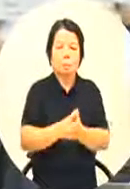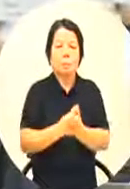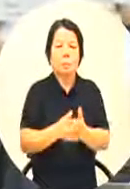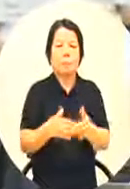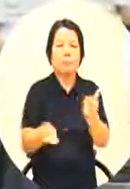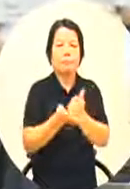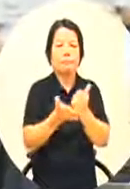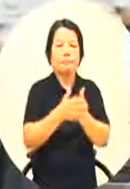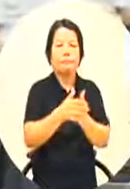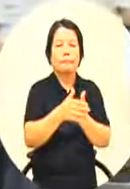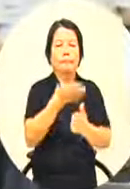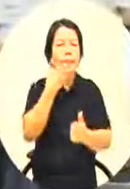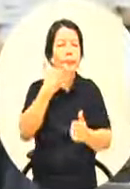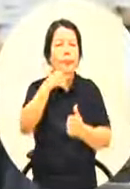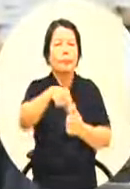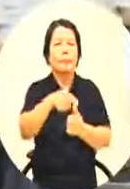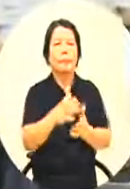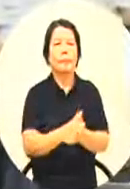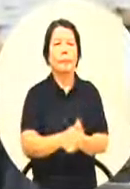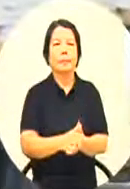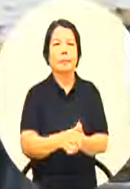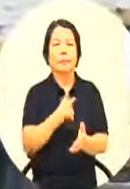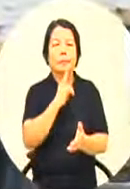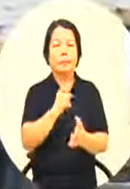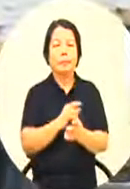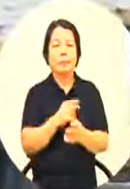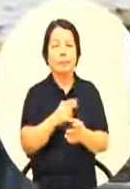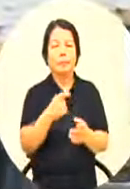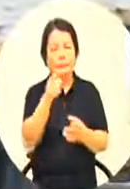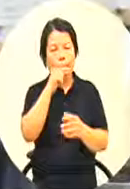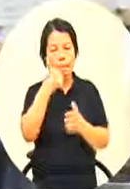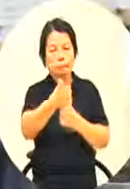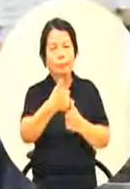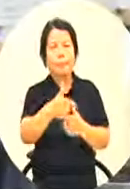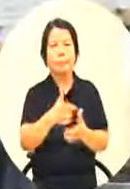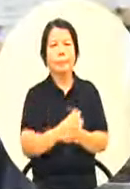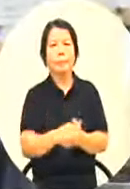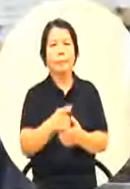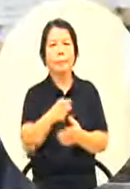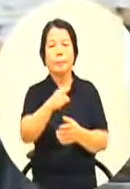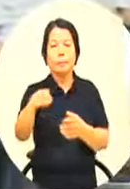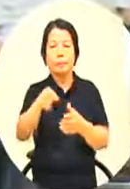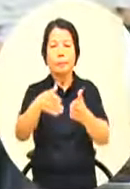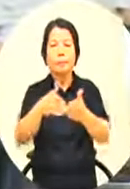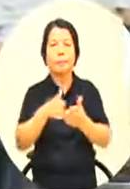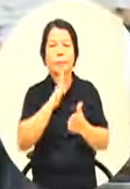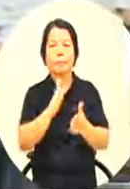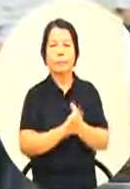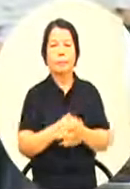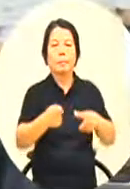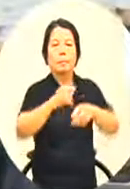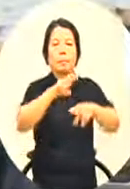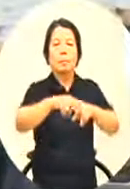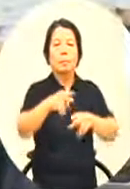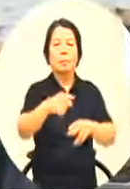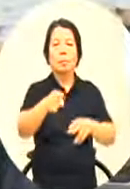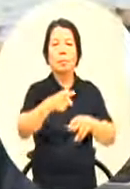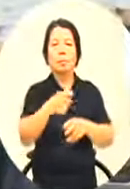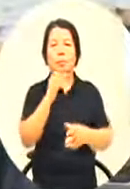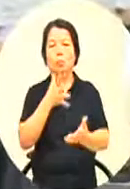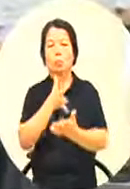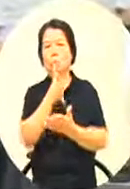的可能等于说那个是一个平台我上次底可是你们是公共的人做就没做